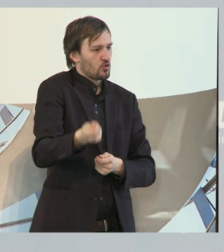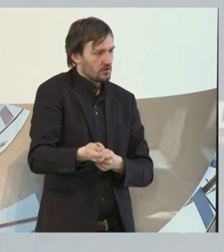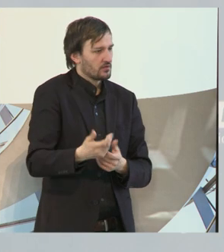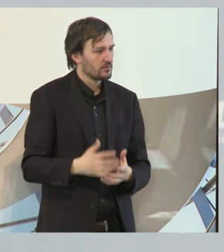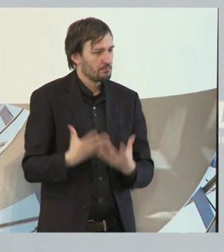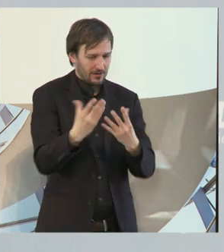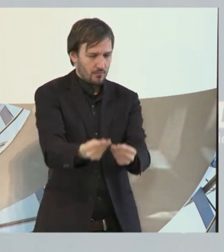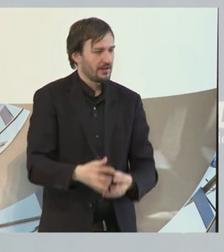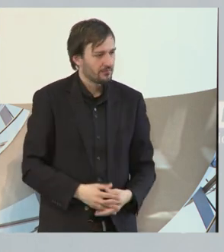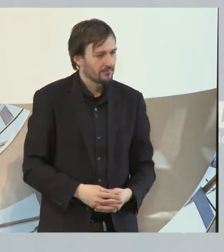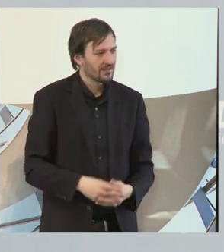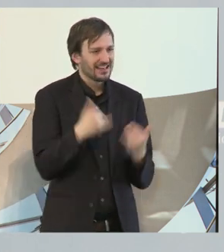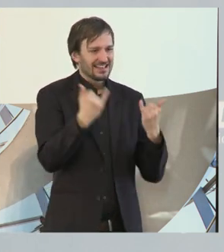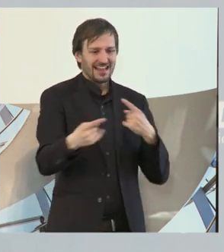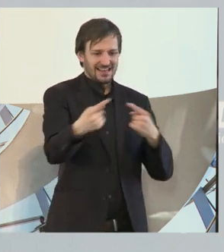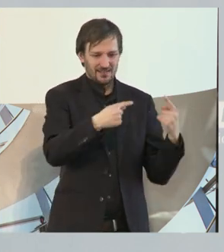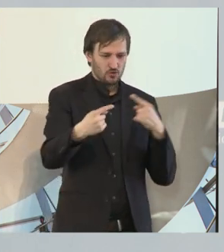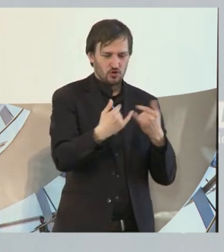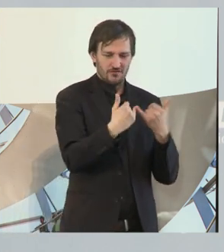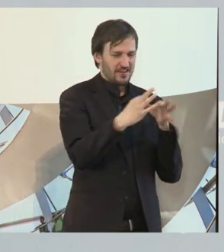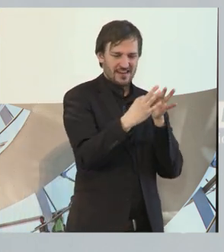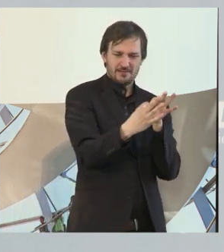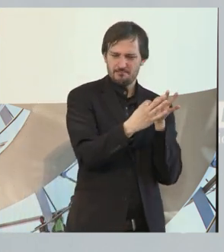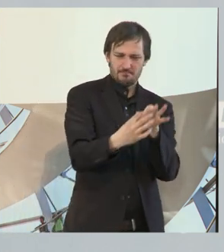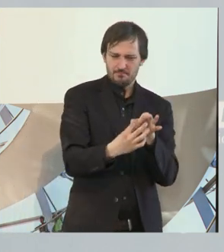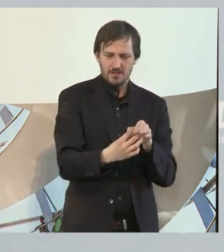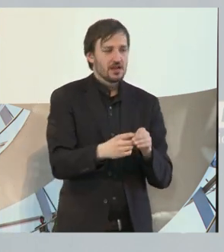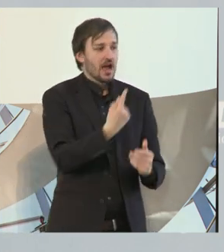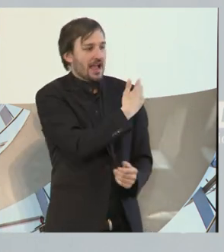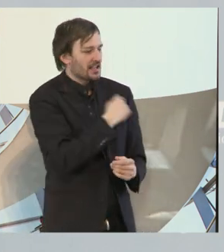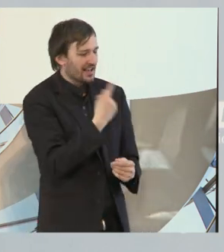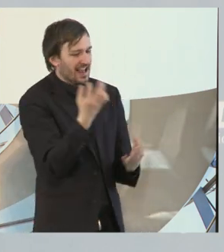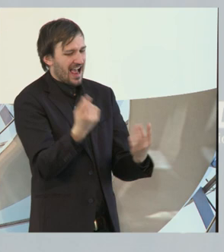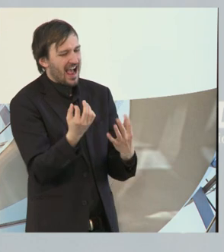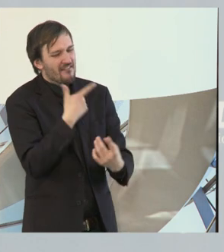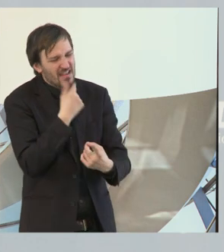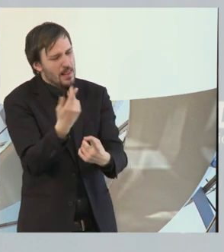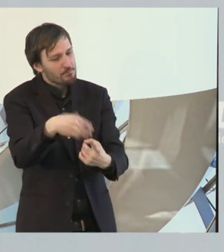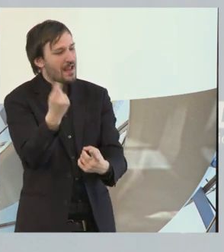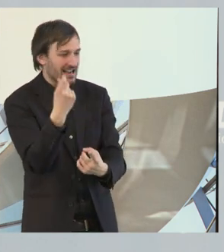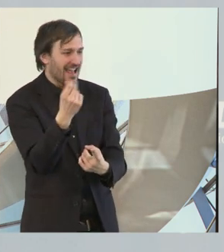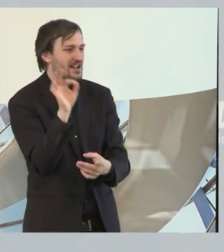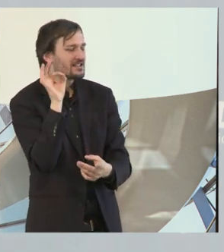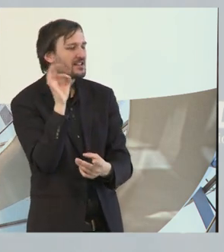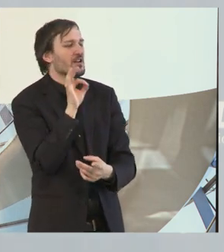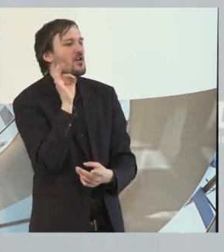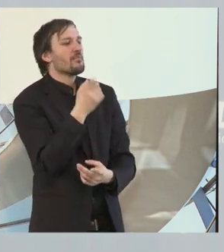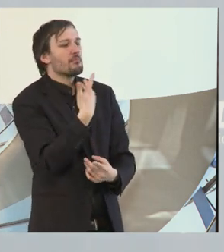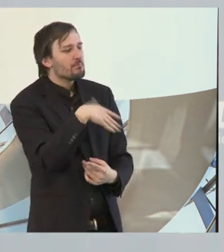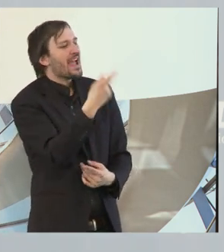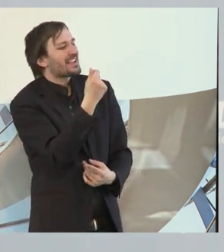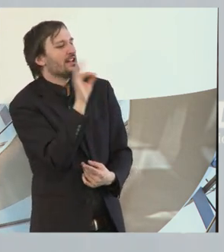was ist denn damit verbunden? Die einen sagen, wäre doch ganz schön, wenn man mehr Geld hätte für das